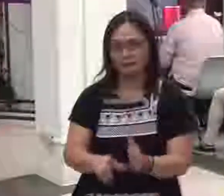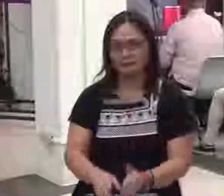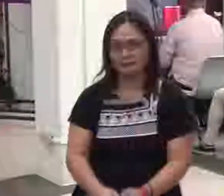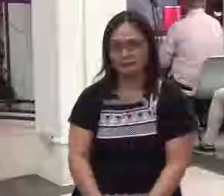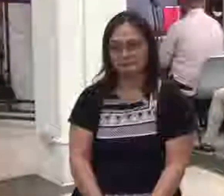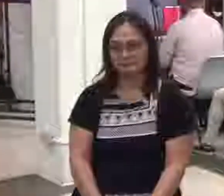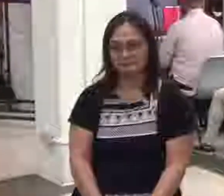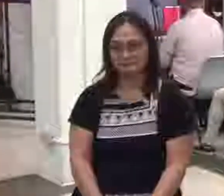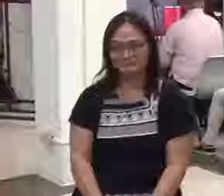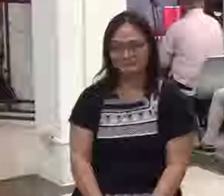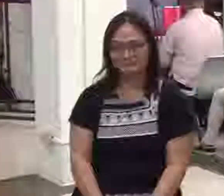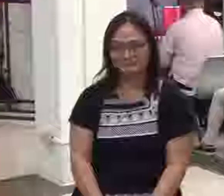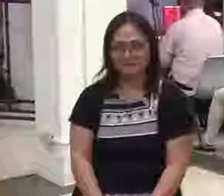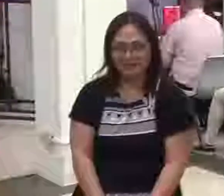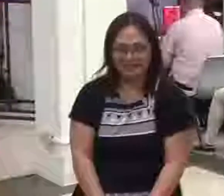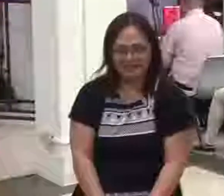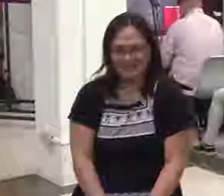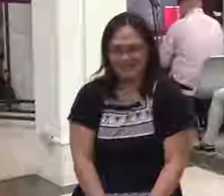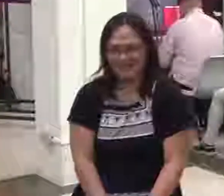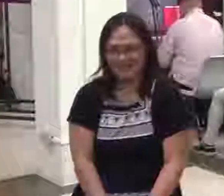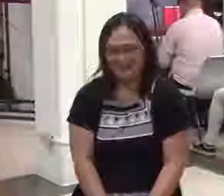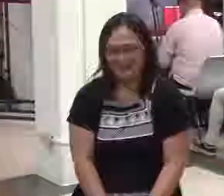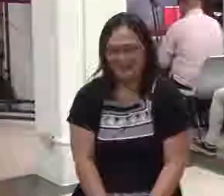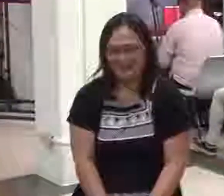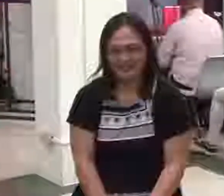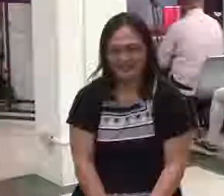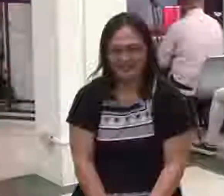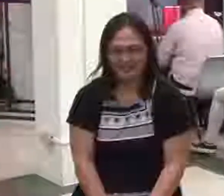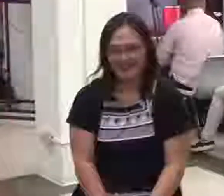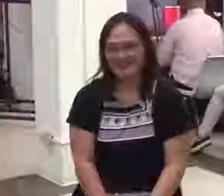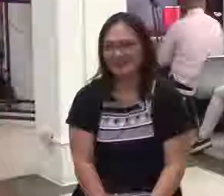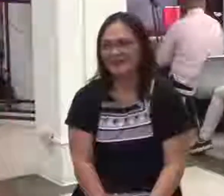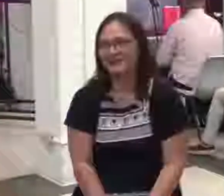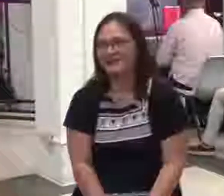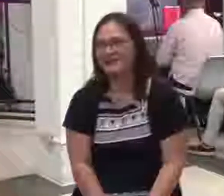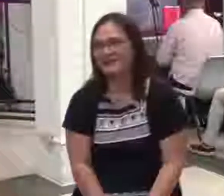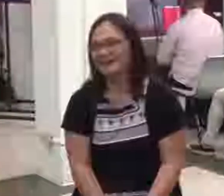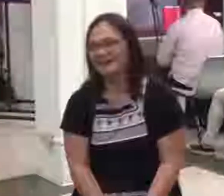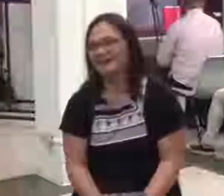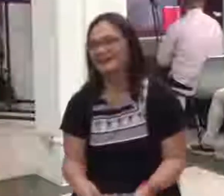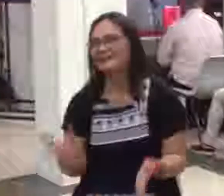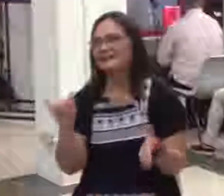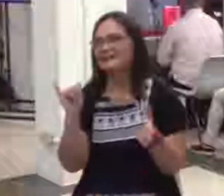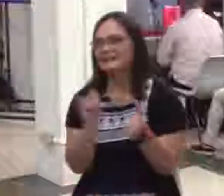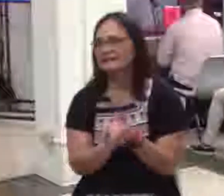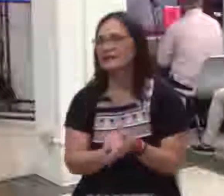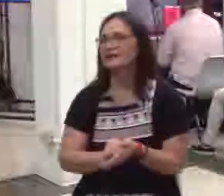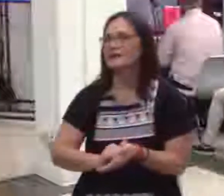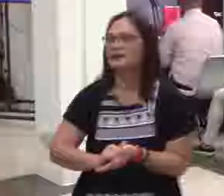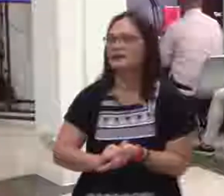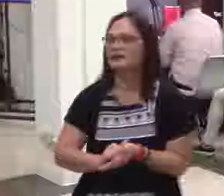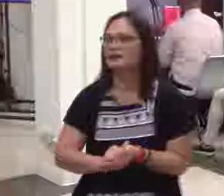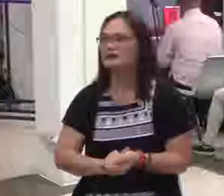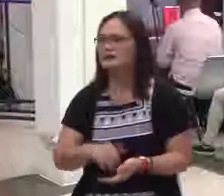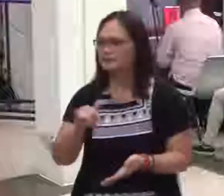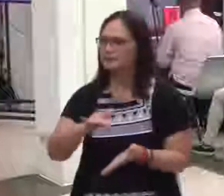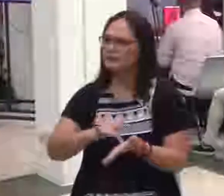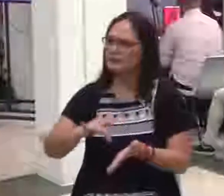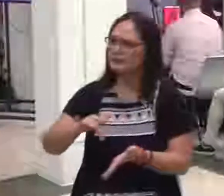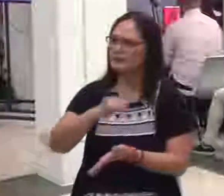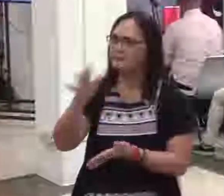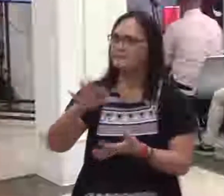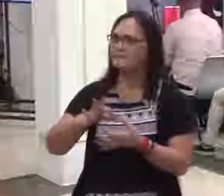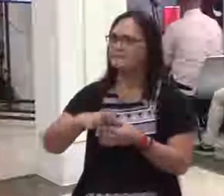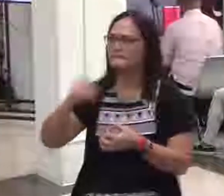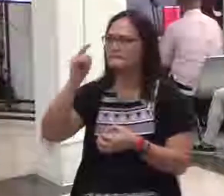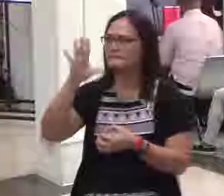Ang luwalhati ng Diyos. Okay? That He would grant you. Mga kapatid,